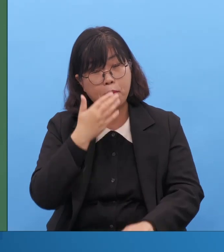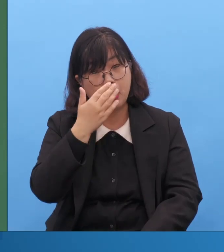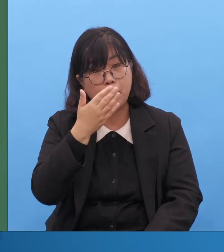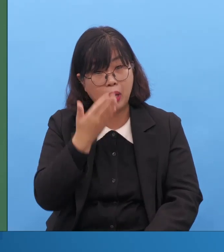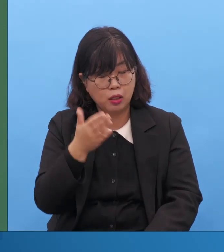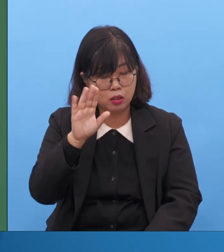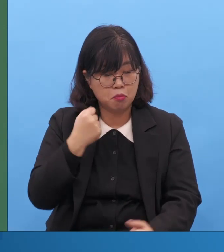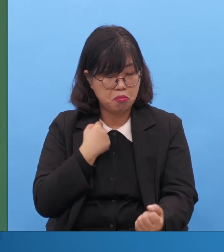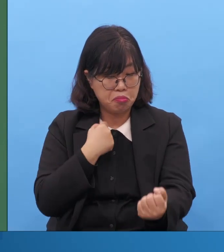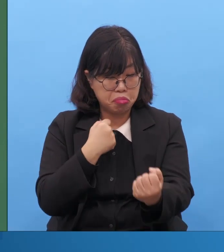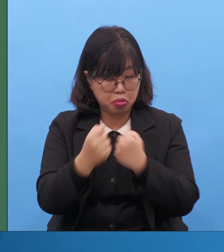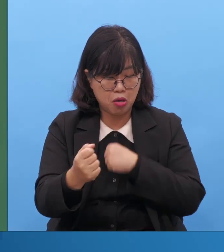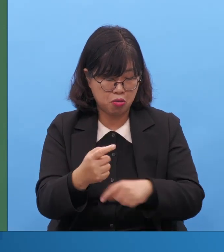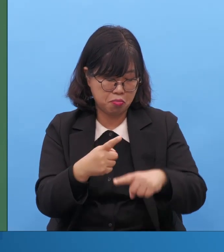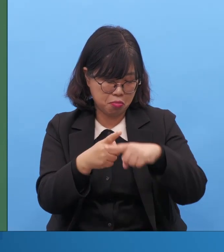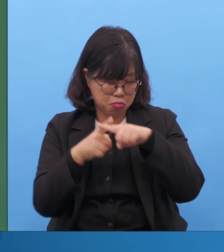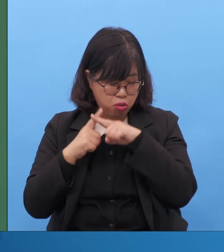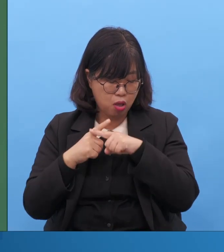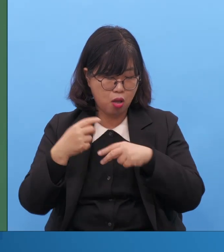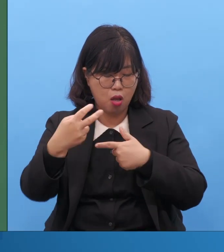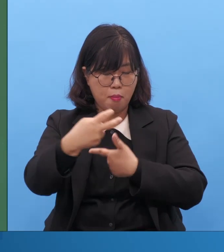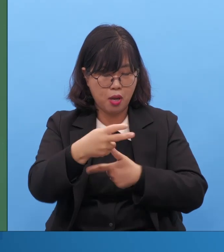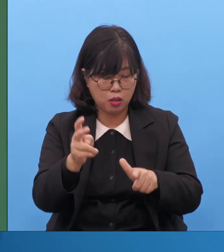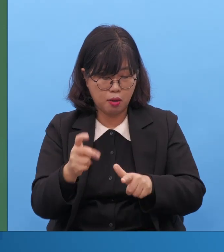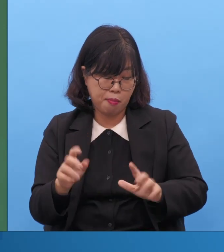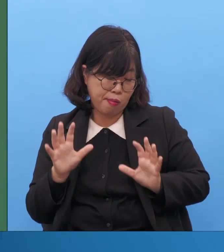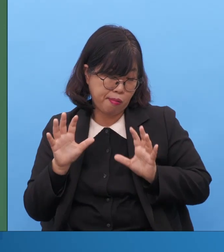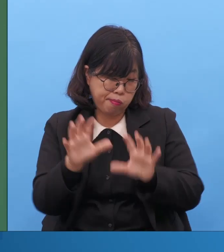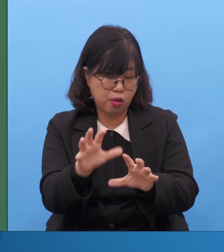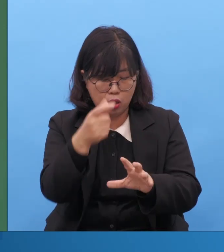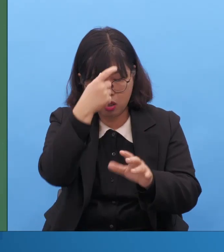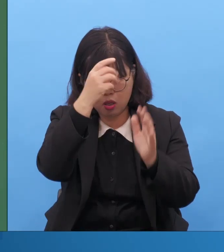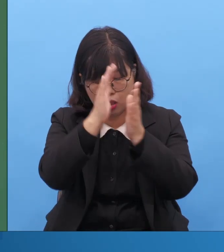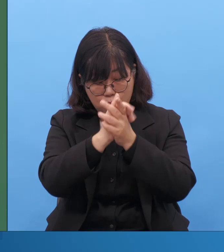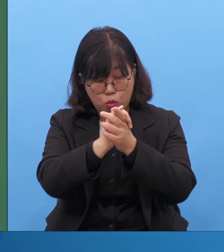다릅니다. 저는 이렇게 전도운동을 처음에 할 때